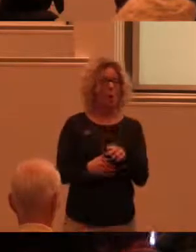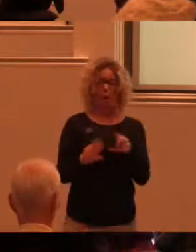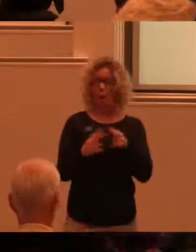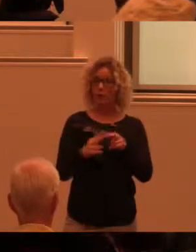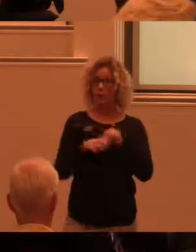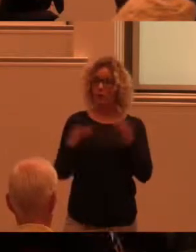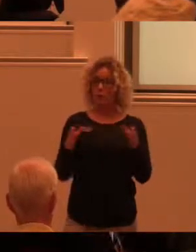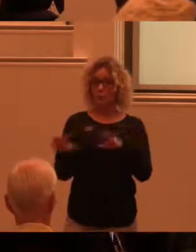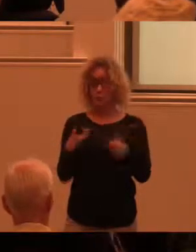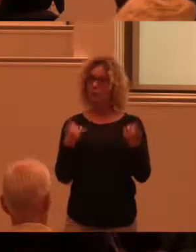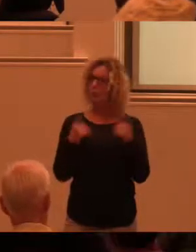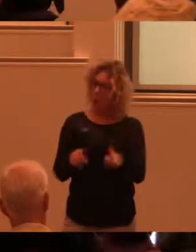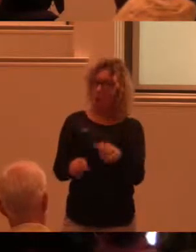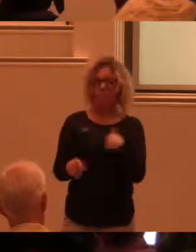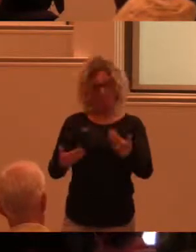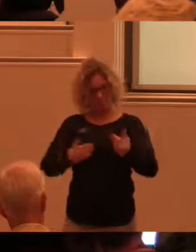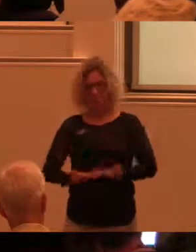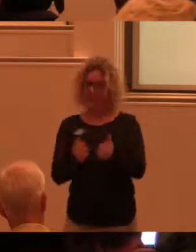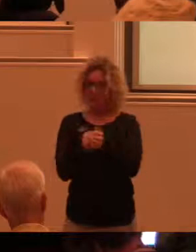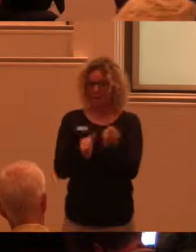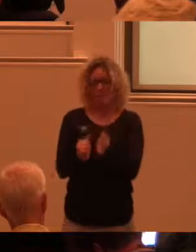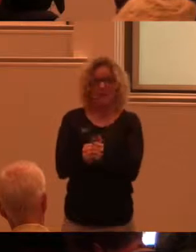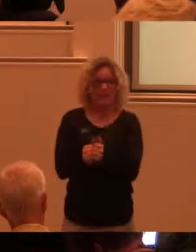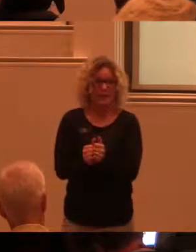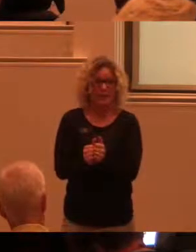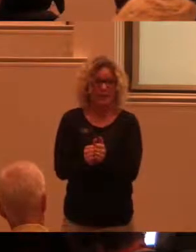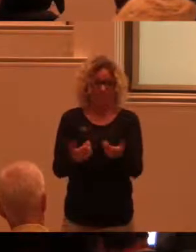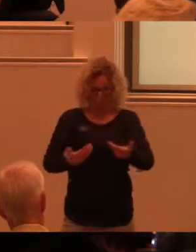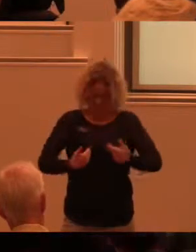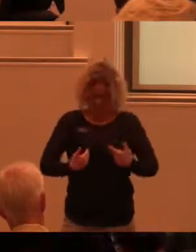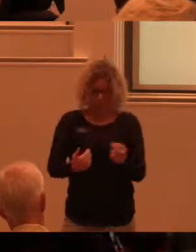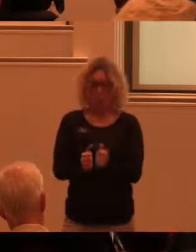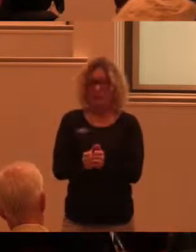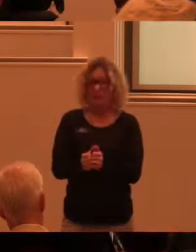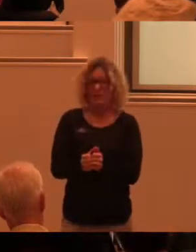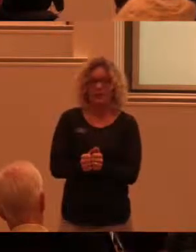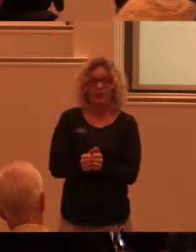sjukvården så får vi ju någon typ av hjälpmedel till oss på något sätt.